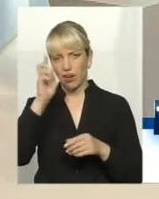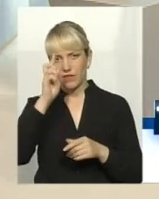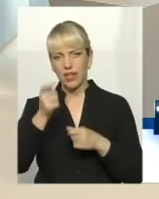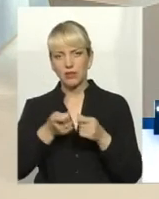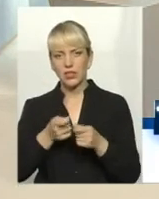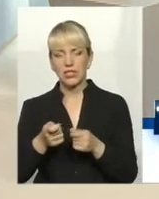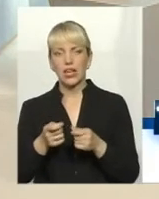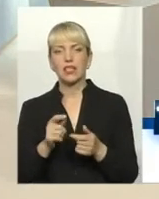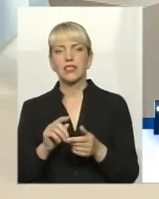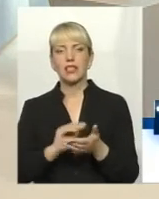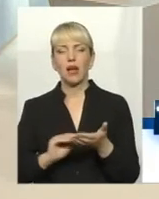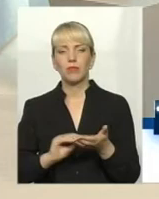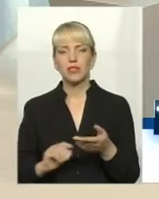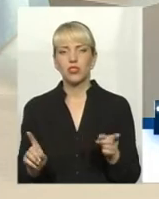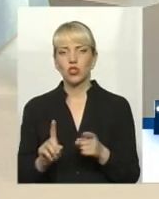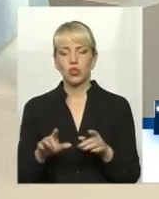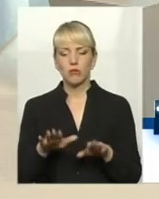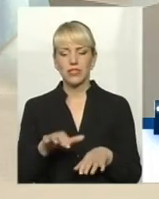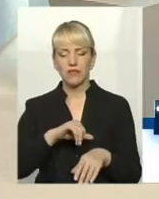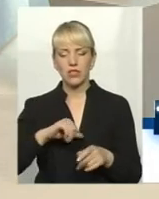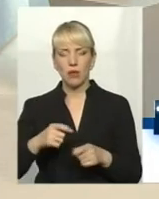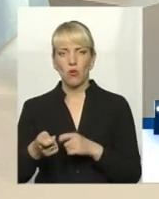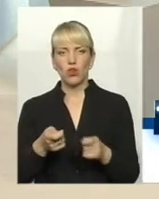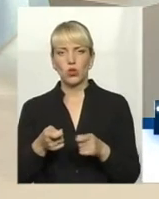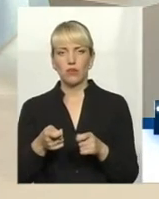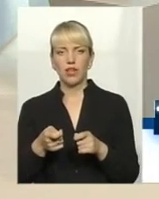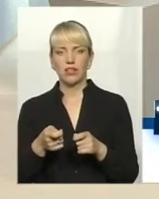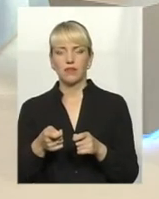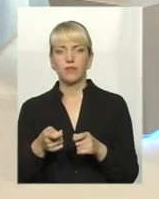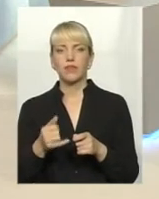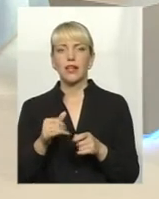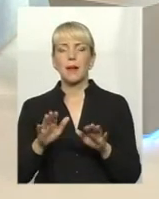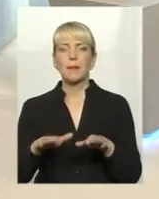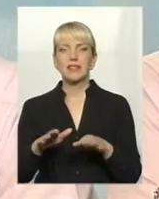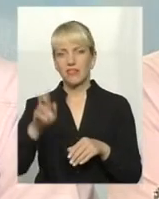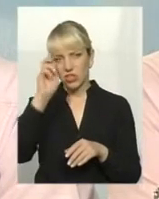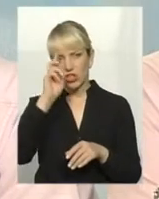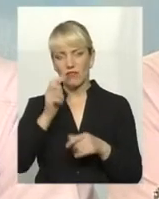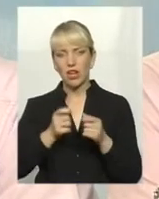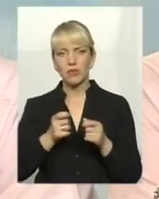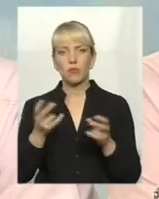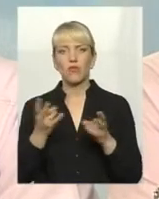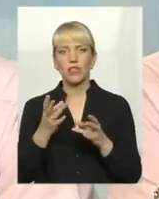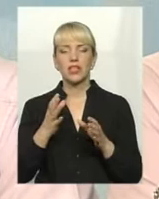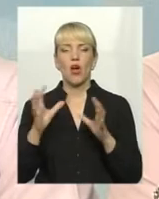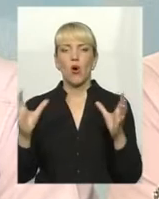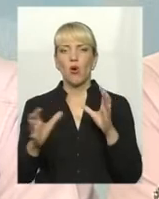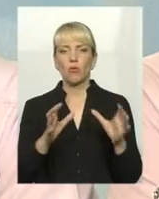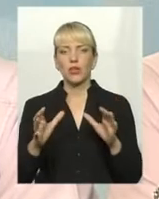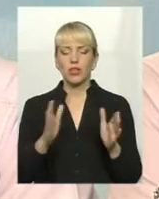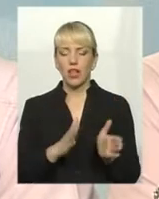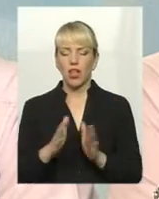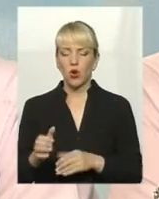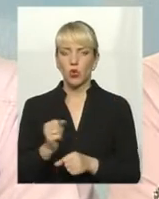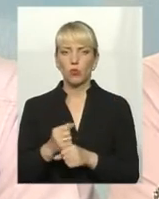те, що і місцеві самоврядування, і місцеві державні адміністрації, вони повинні опікуватися налагодженням